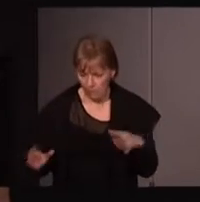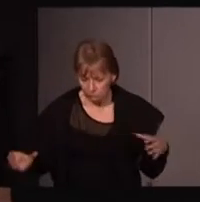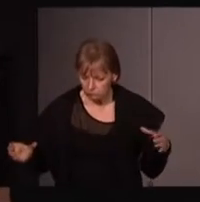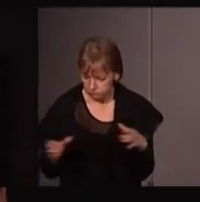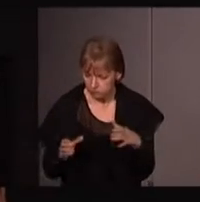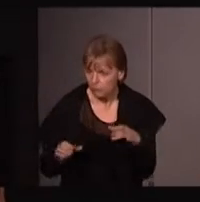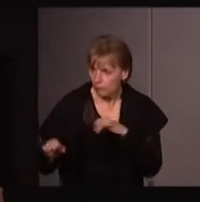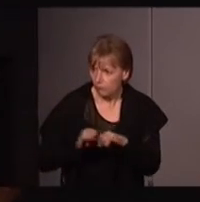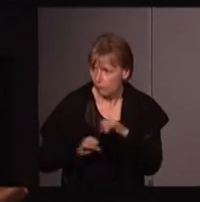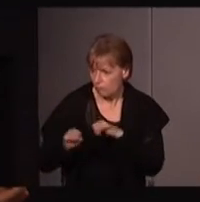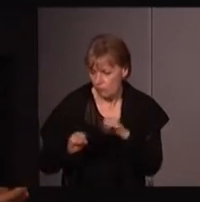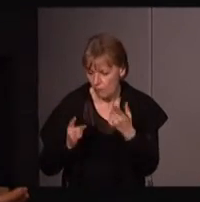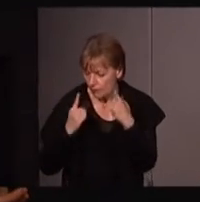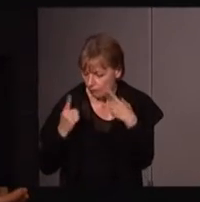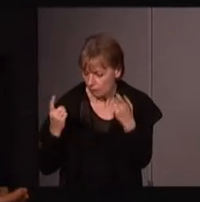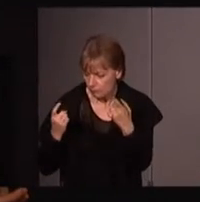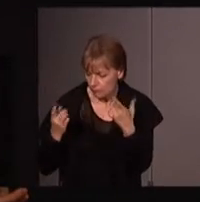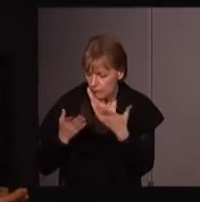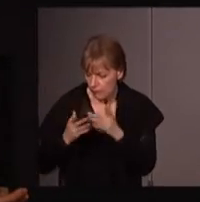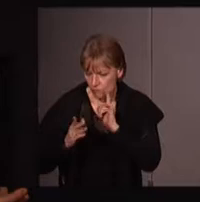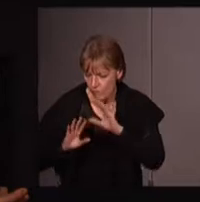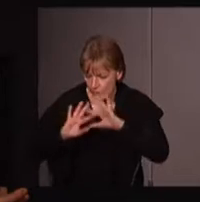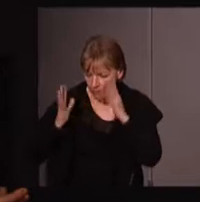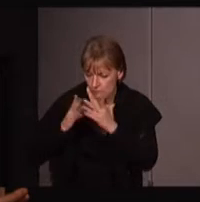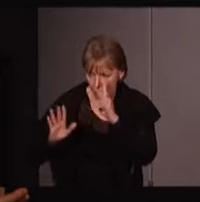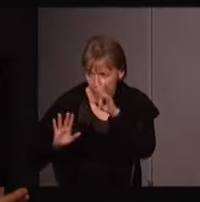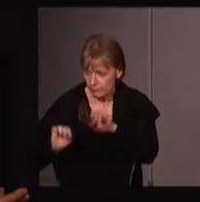d'un mouvement et d'une théorie éco-féministe plus largement.